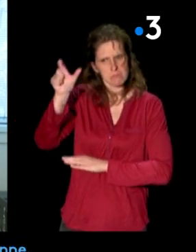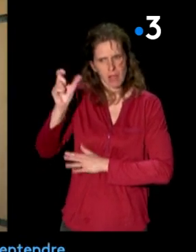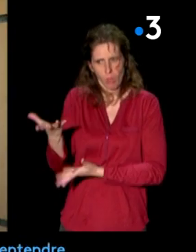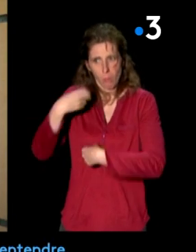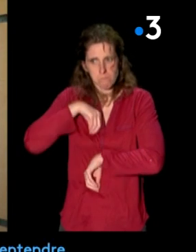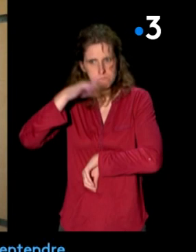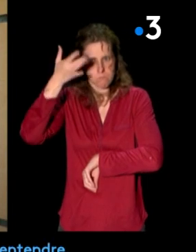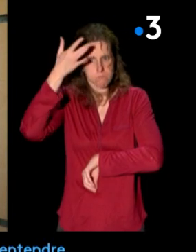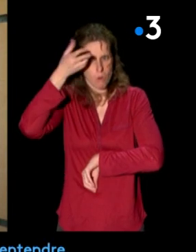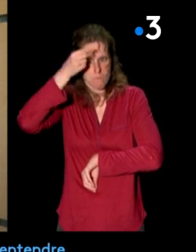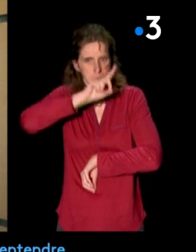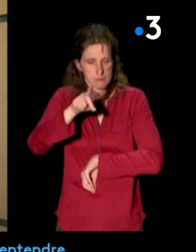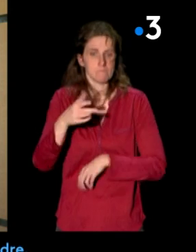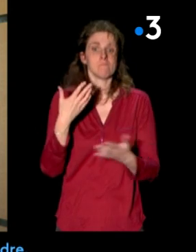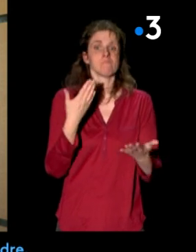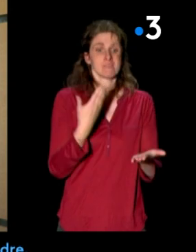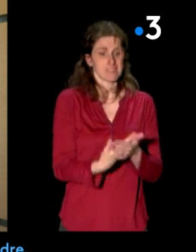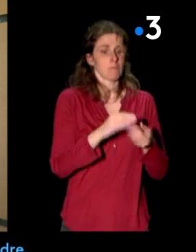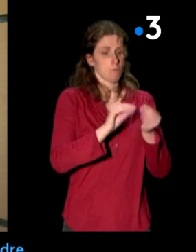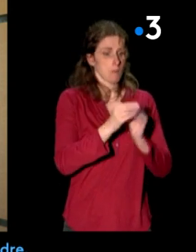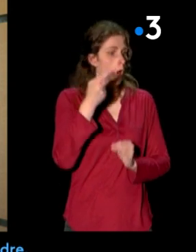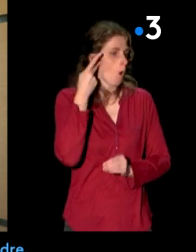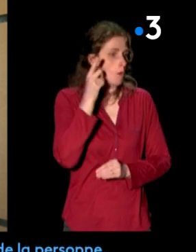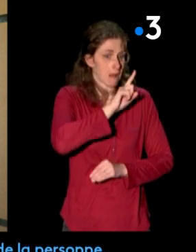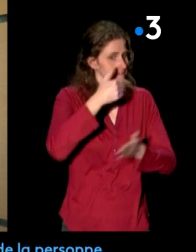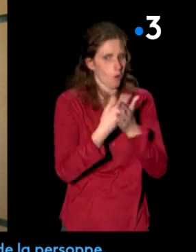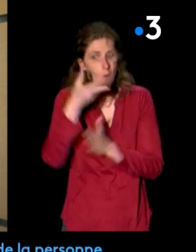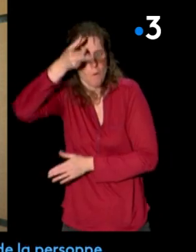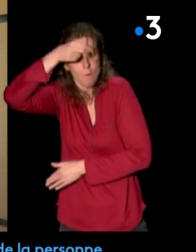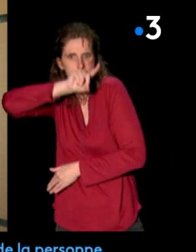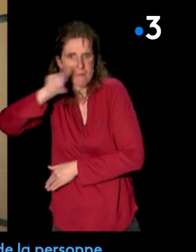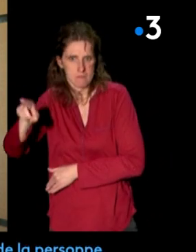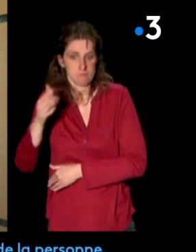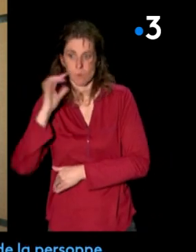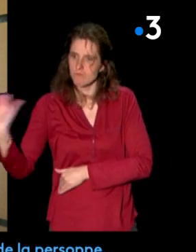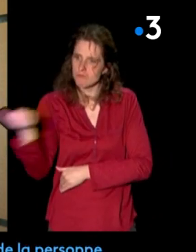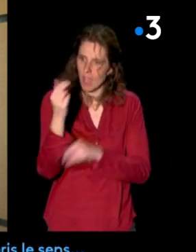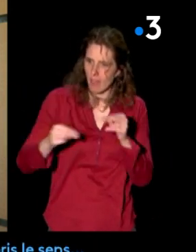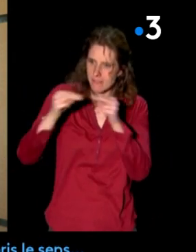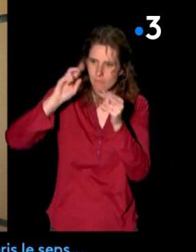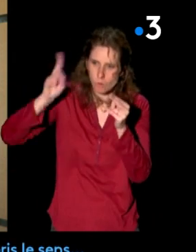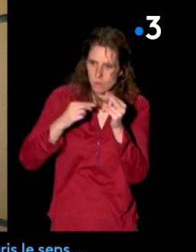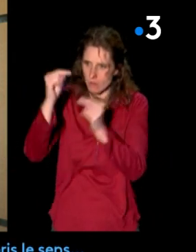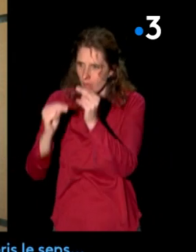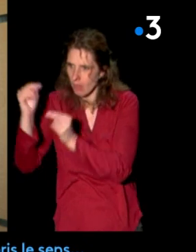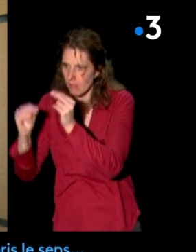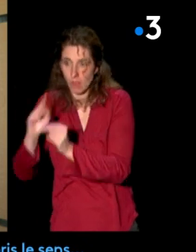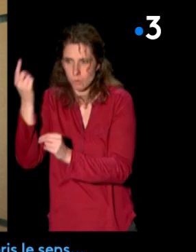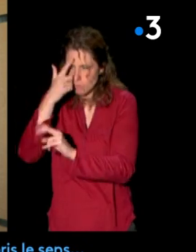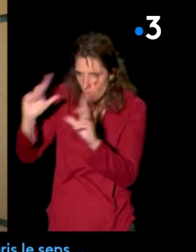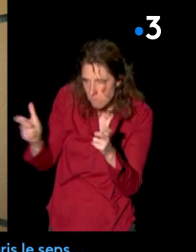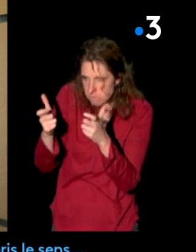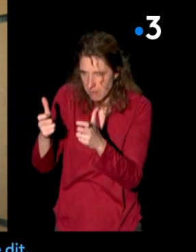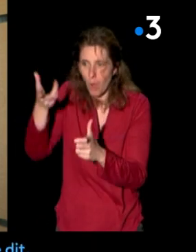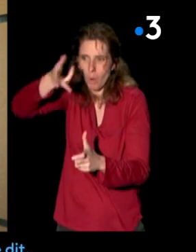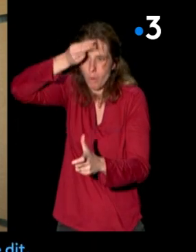personne. Le problème, ce n pas de ne pas entendre, c'est le fait de ne pas comprendre. Donc, en fait, quel que soit le niveau de surdité de la personne, il faut toujours vérifier qu'elle ait compris le